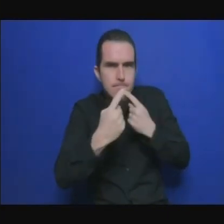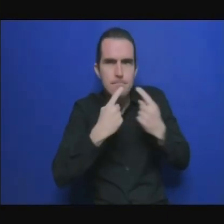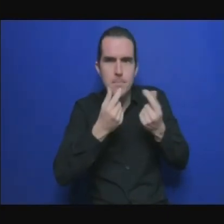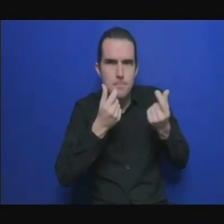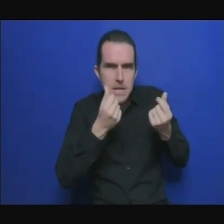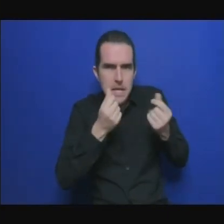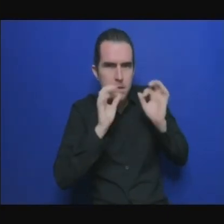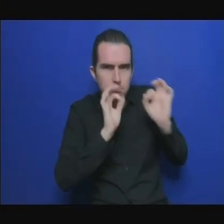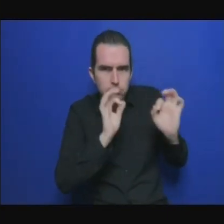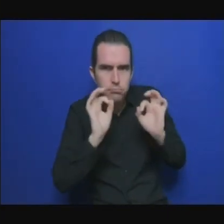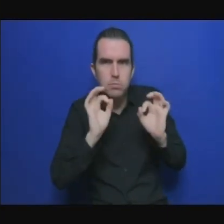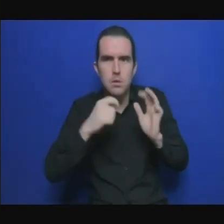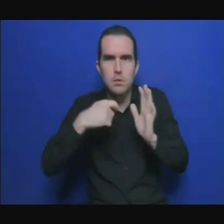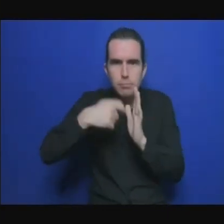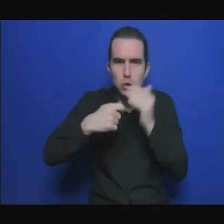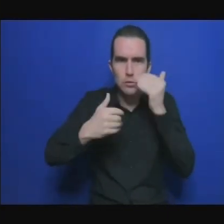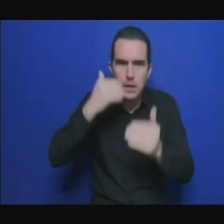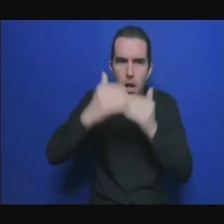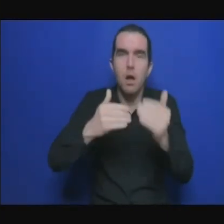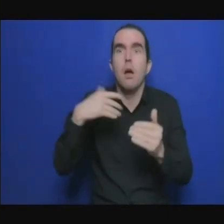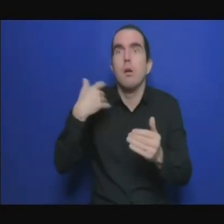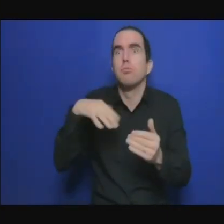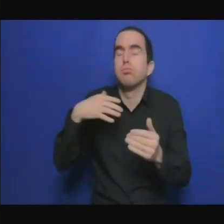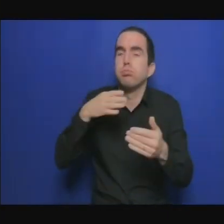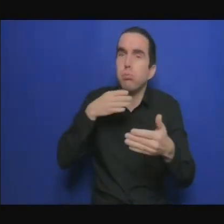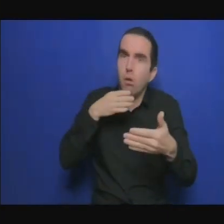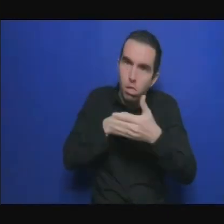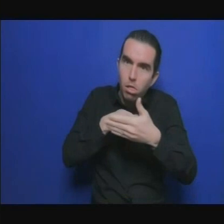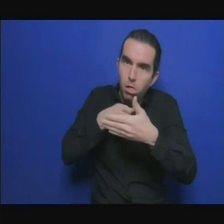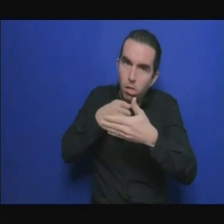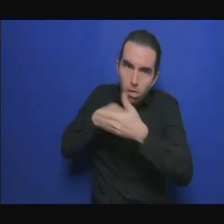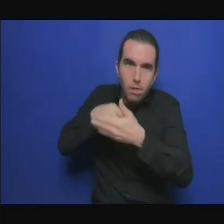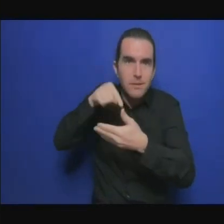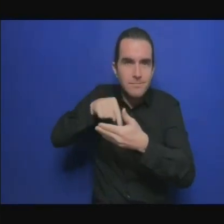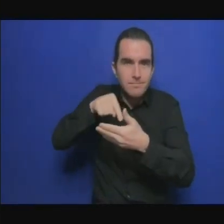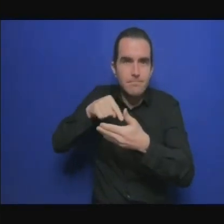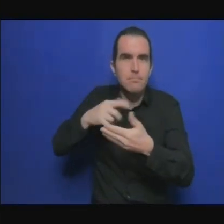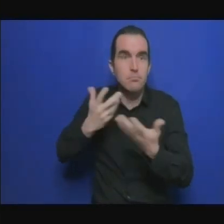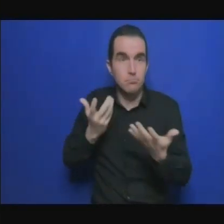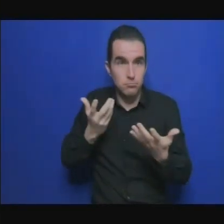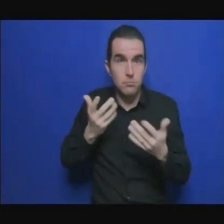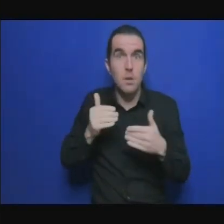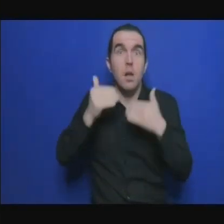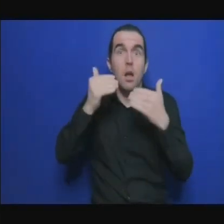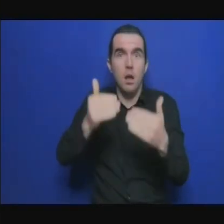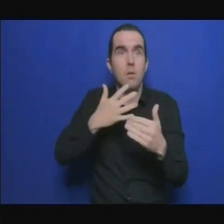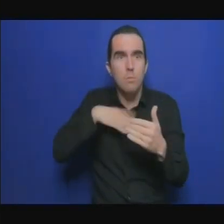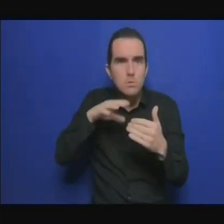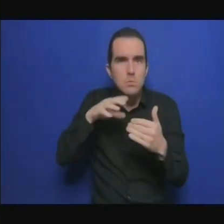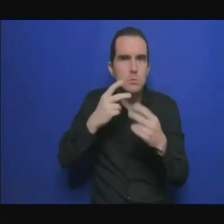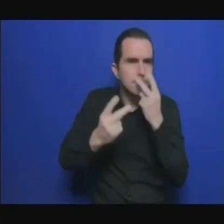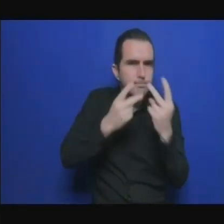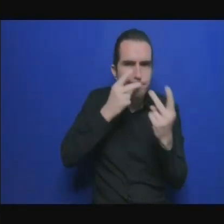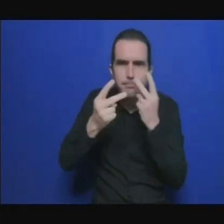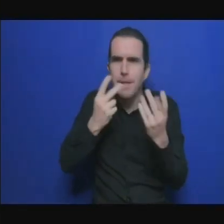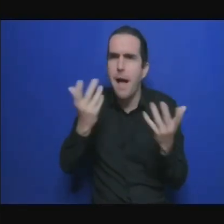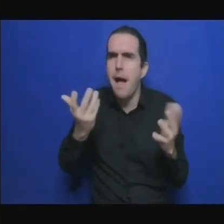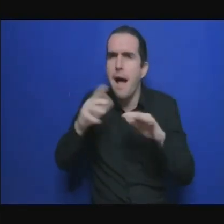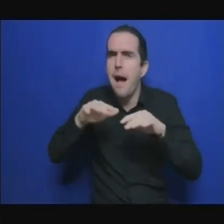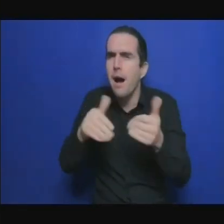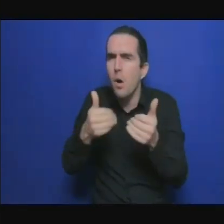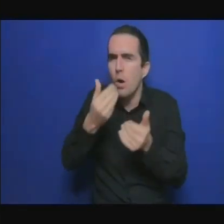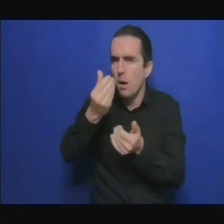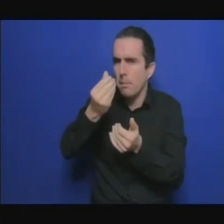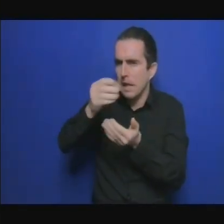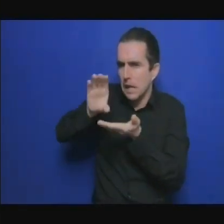présenter un rapport sur l'utilisation de l'argent c'est pour cela qu'il y a des difficultés sous forme